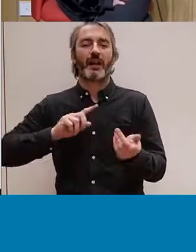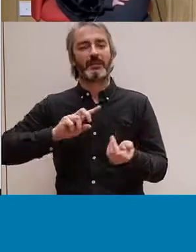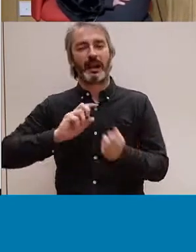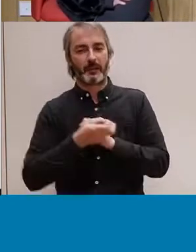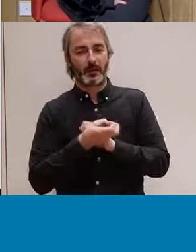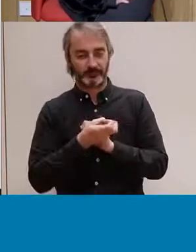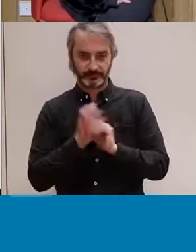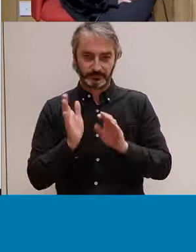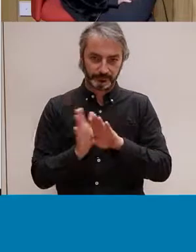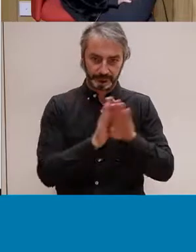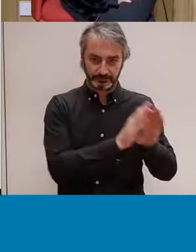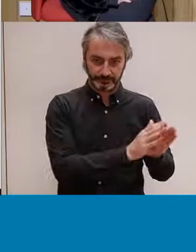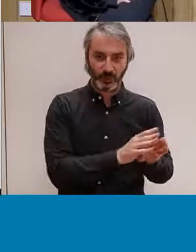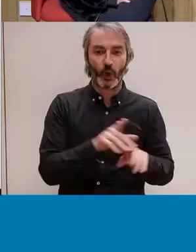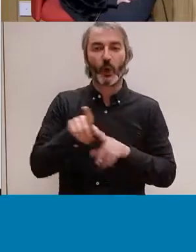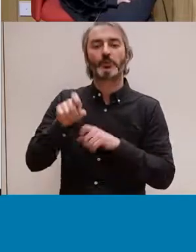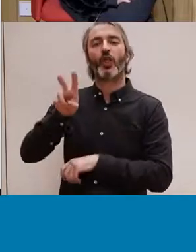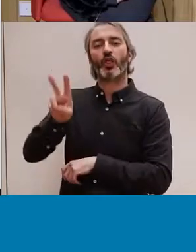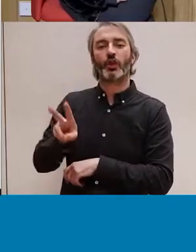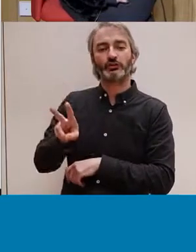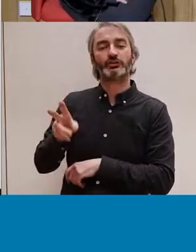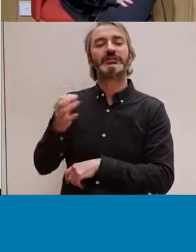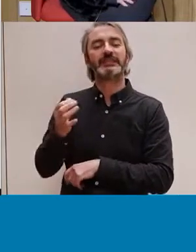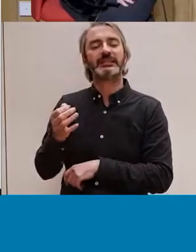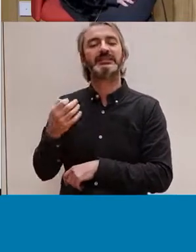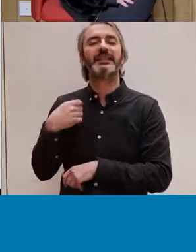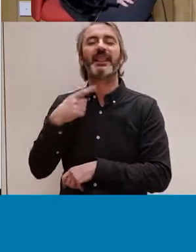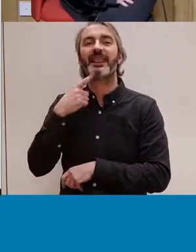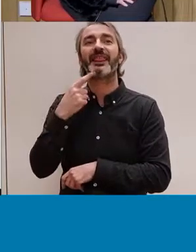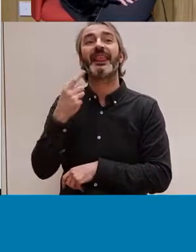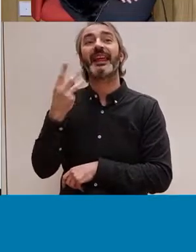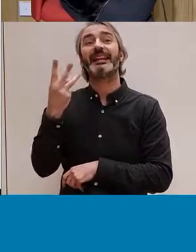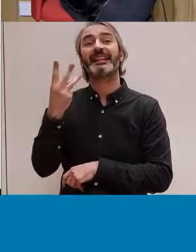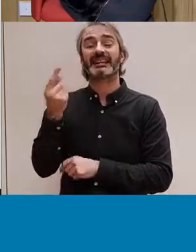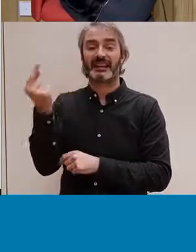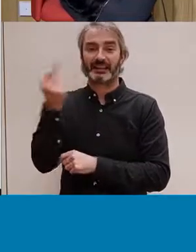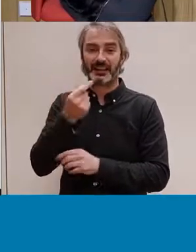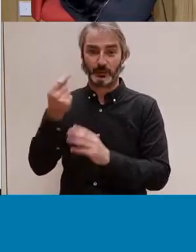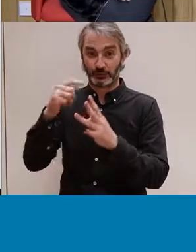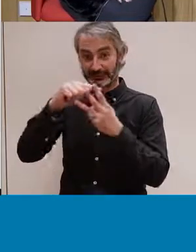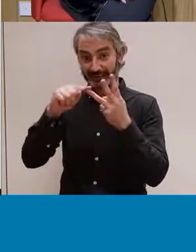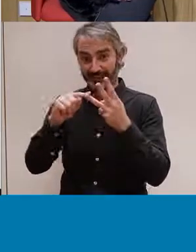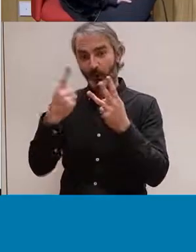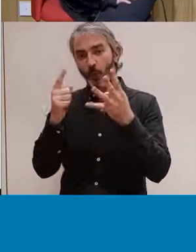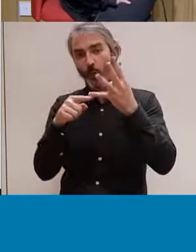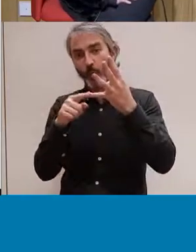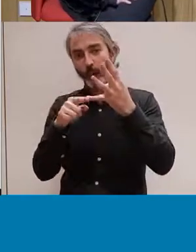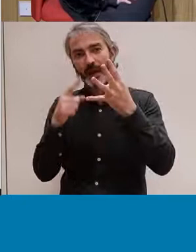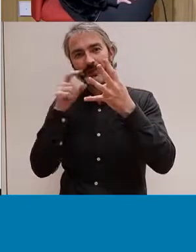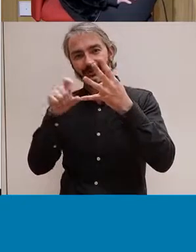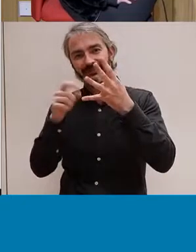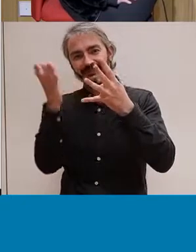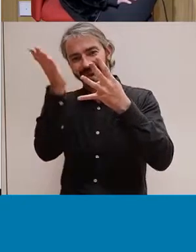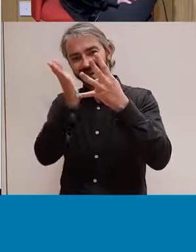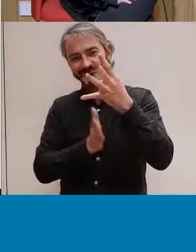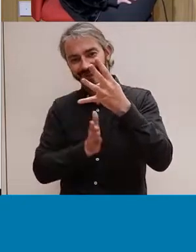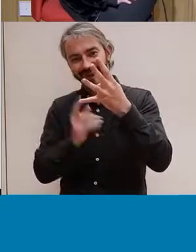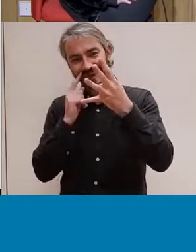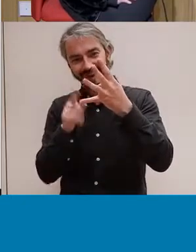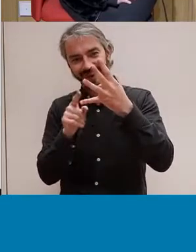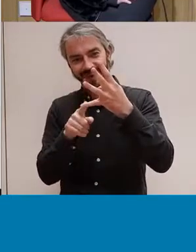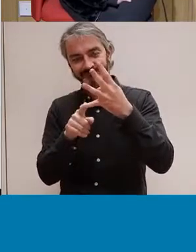2 jugaria més amb el tema de la creativitat. Tenim tres icones que es pot fer i l'última, la de baix, veureu que està tachada.